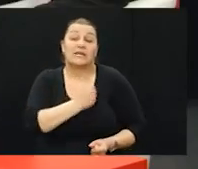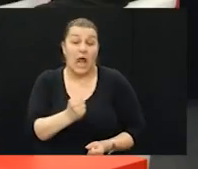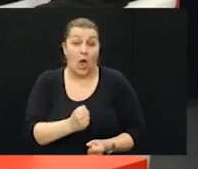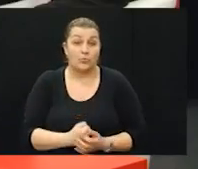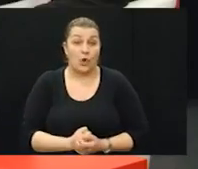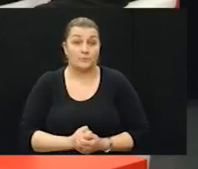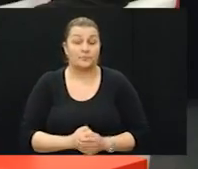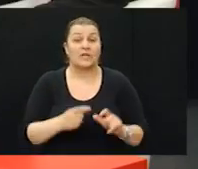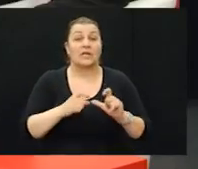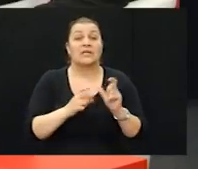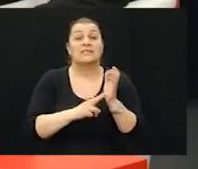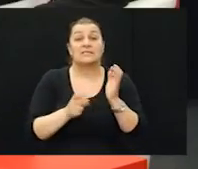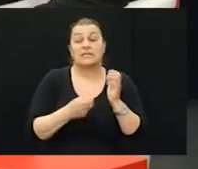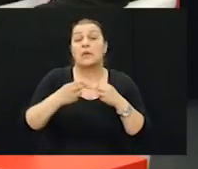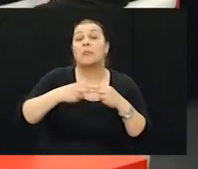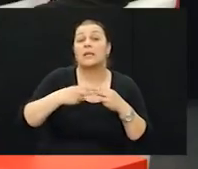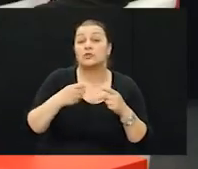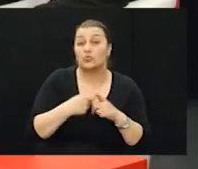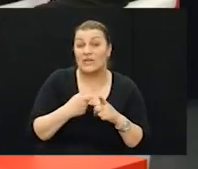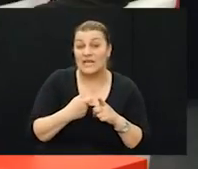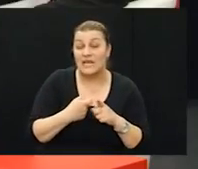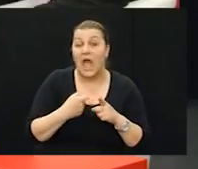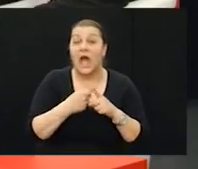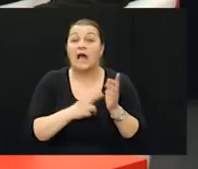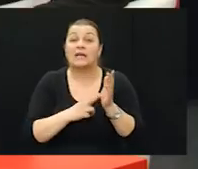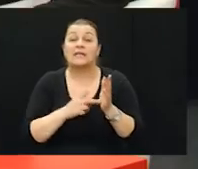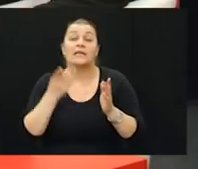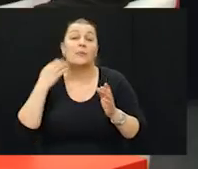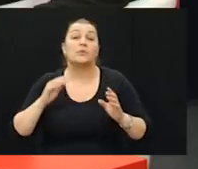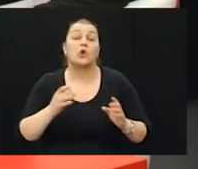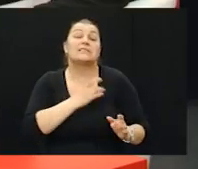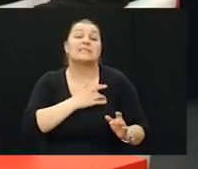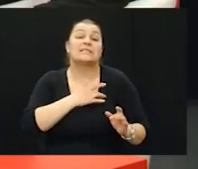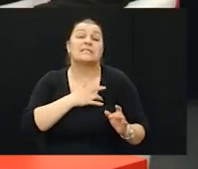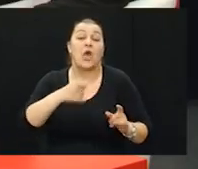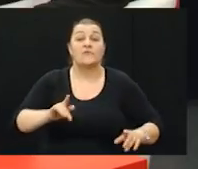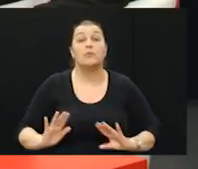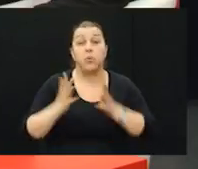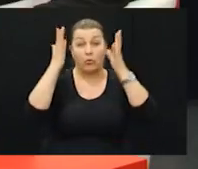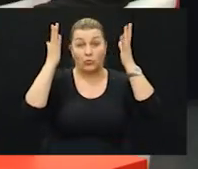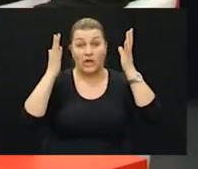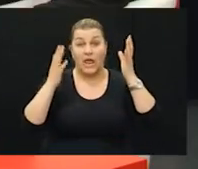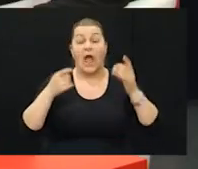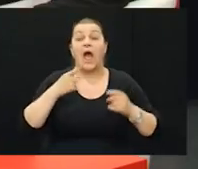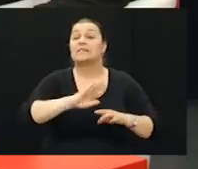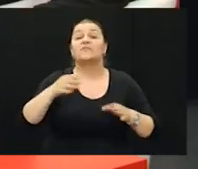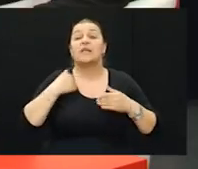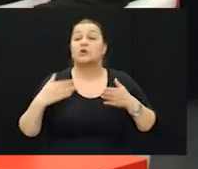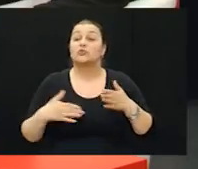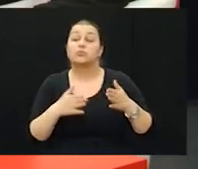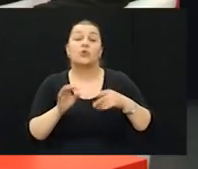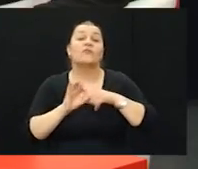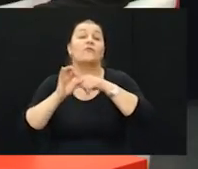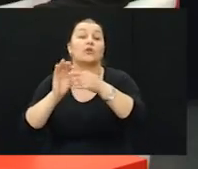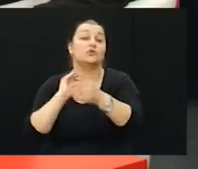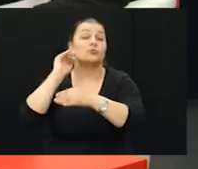hrabro. Sinj je vrlo blizu knina, knine srce te pobune i svi naši putevi prema Zagrebu se vodili preko knina.